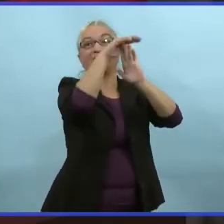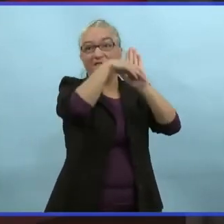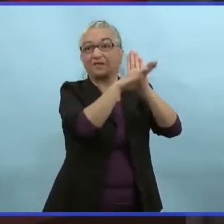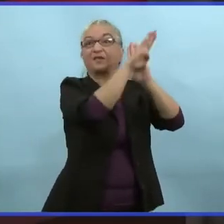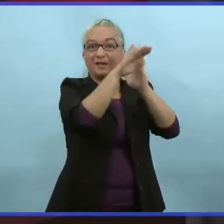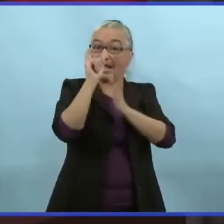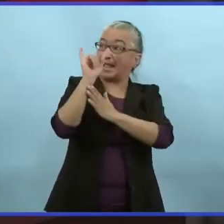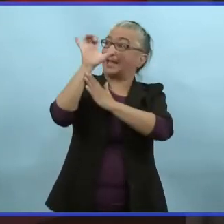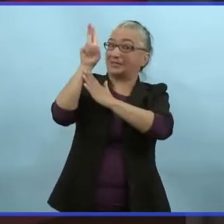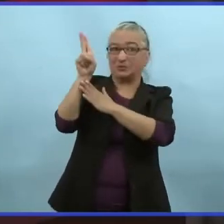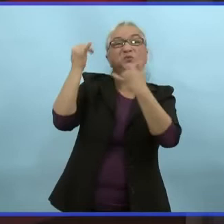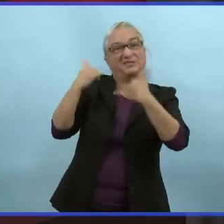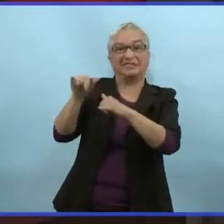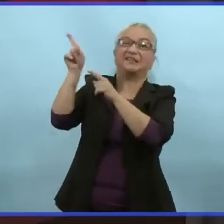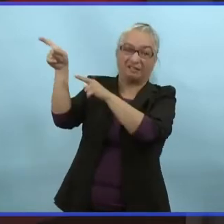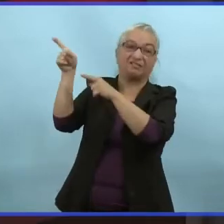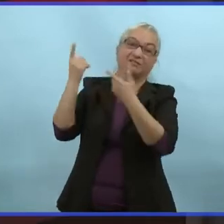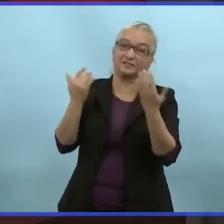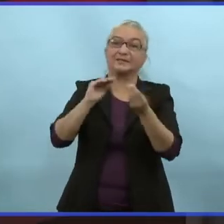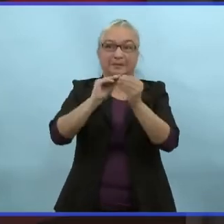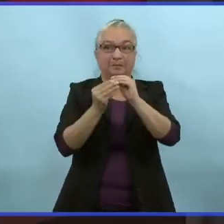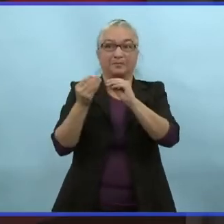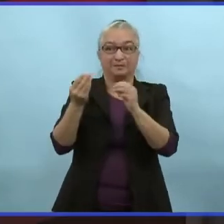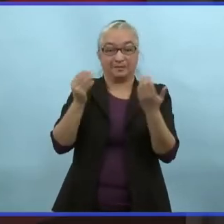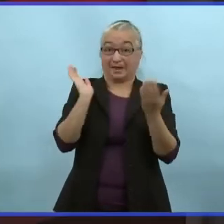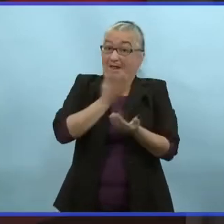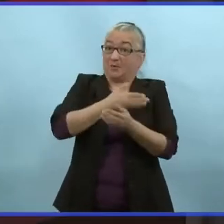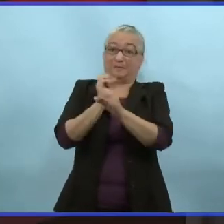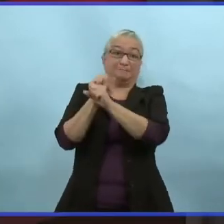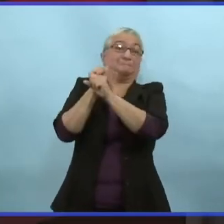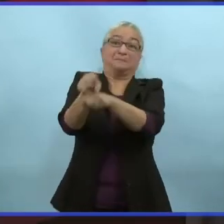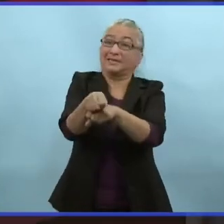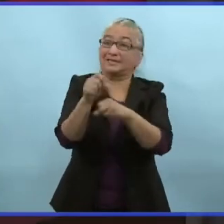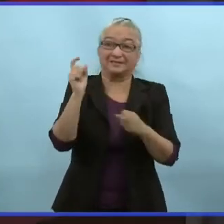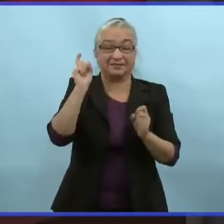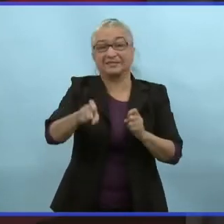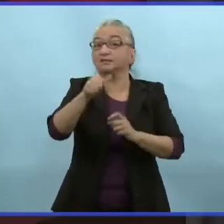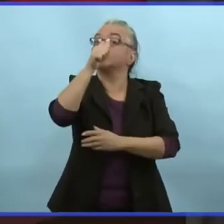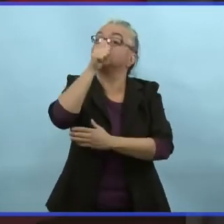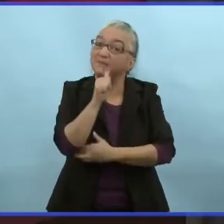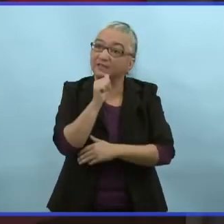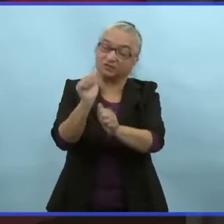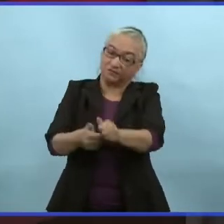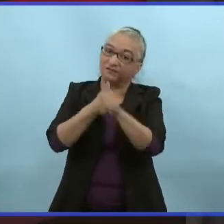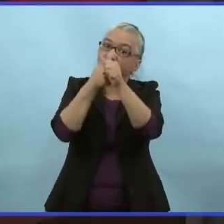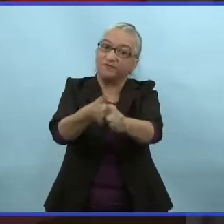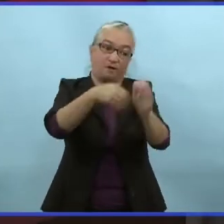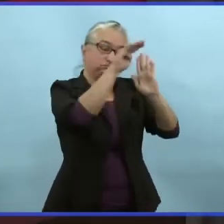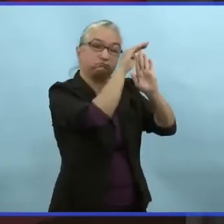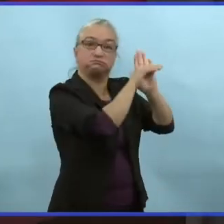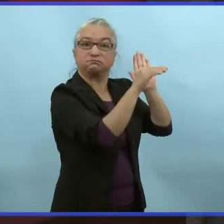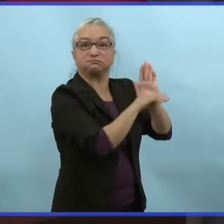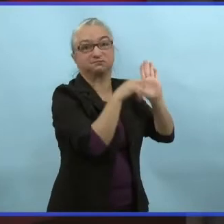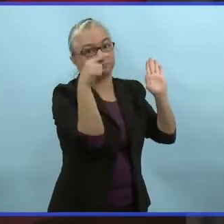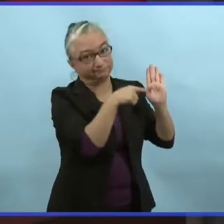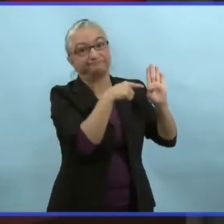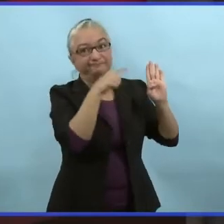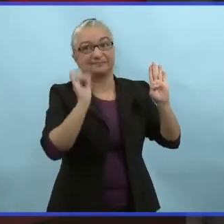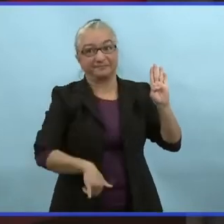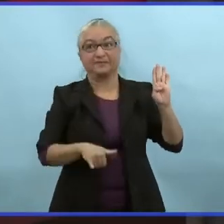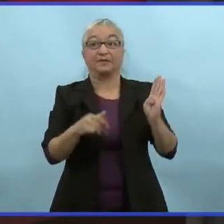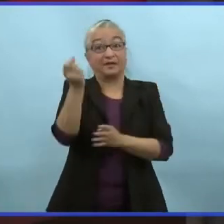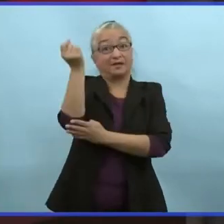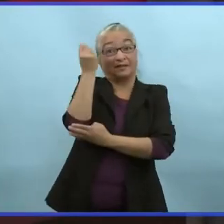en soins intensifs continue de fluctuer, mais nous gardons le cap avec notre approche et nos ordres de santé mentale